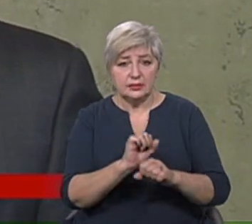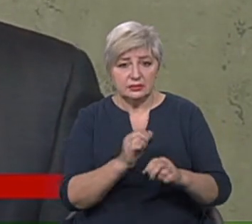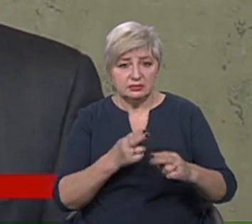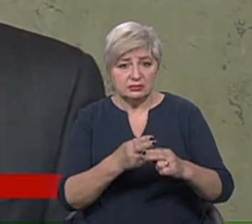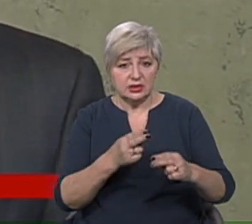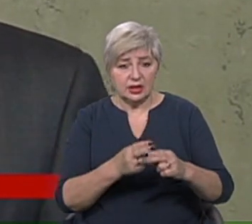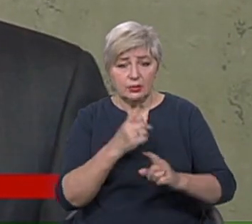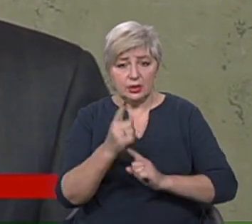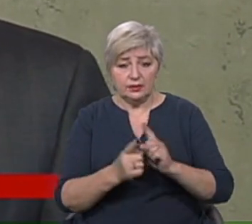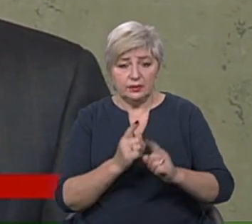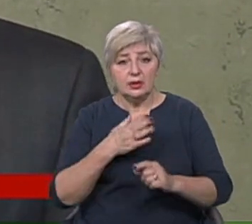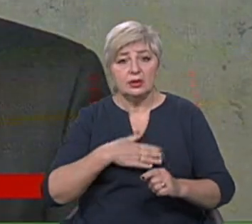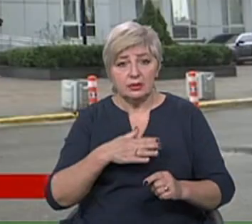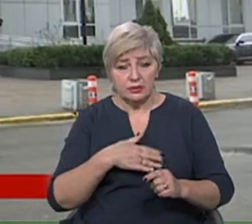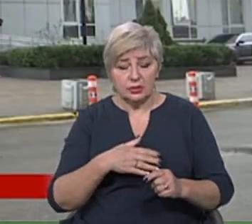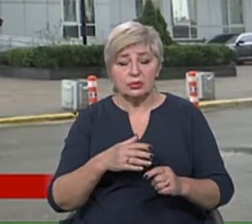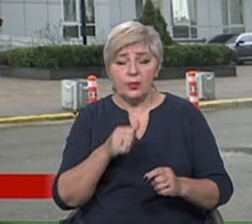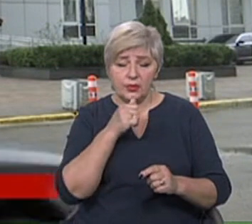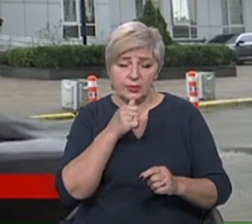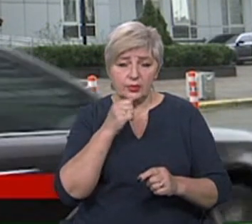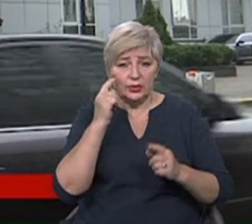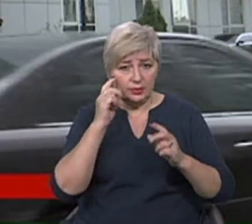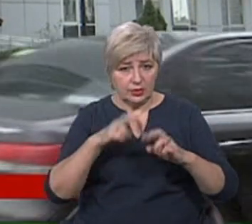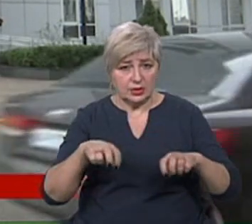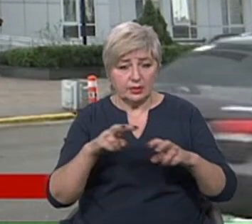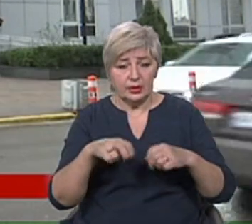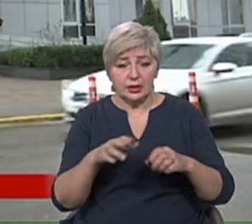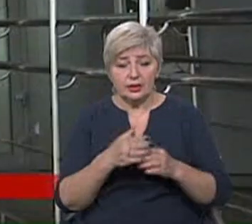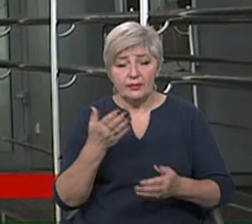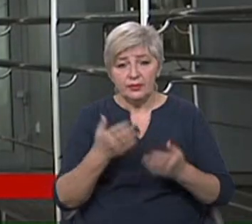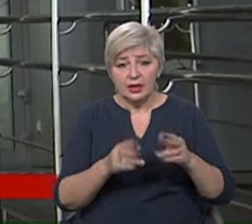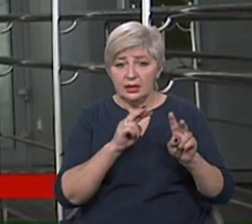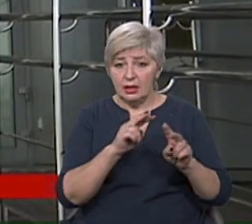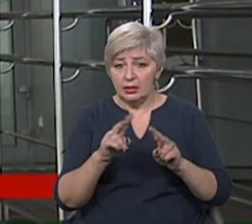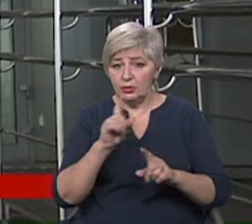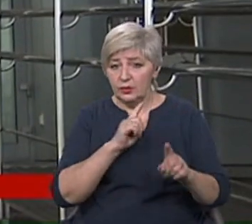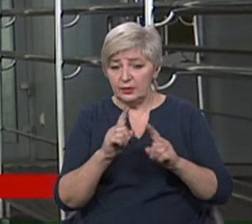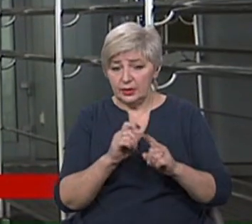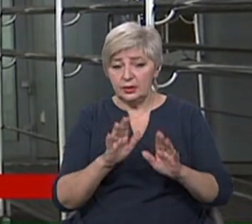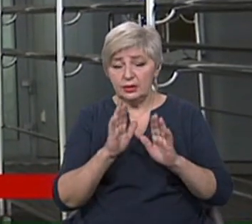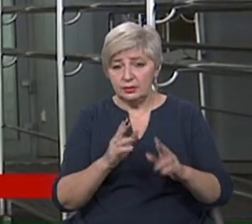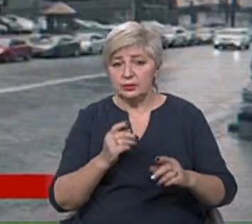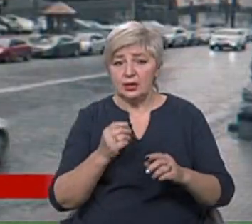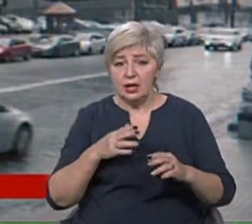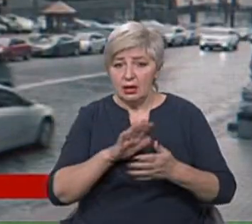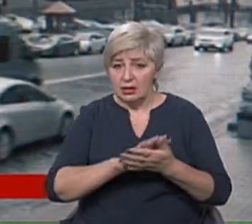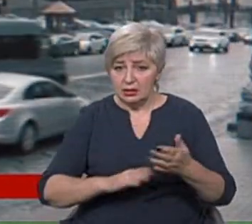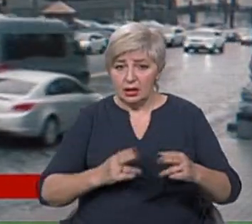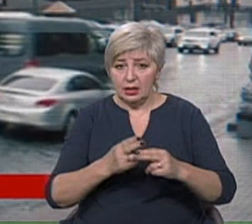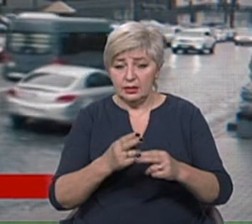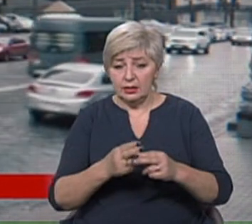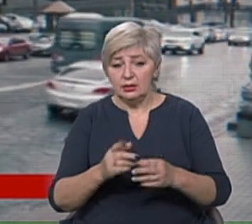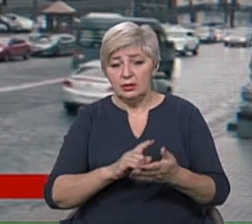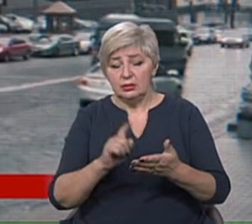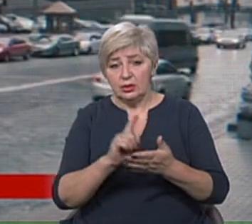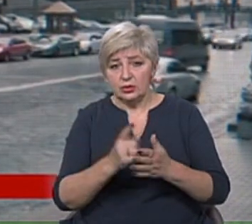Навіщо? Спробуємо розібратися. Якщо наглядова рада і далі блокуватиме розділ залізничного монополіста, експерти кажуть, має